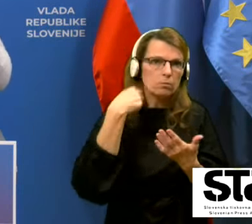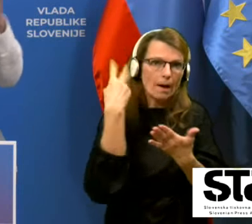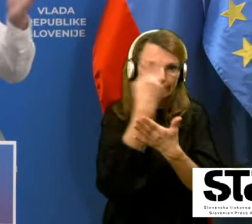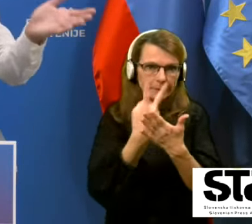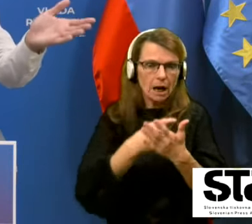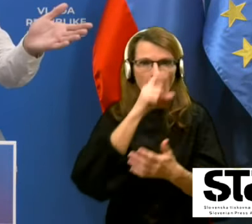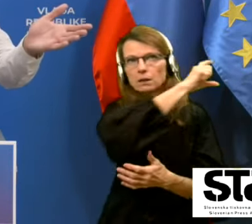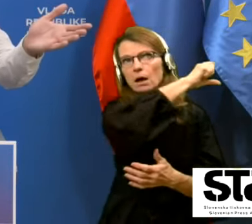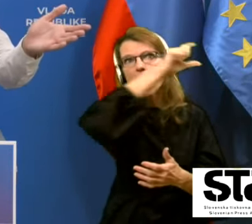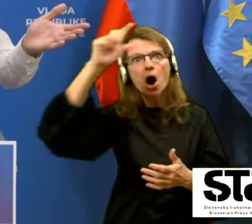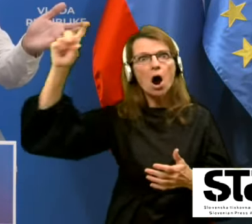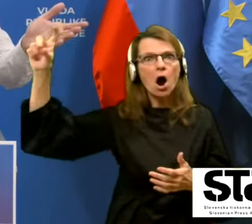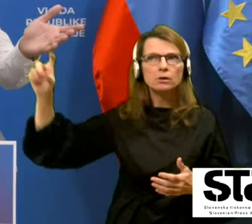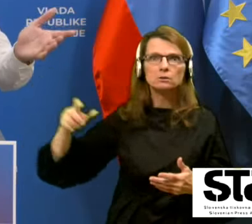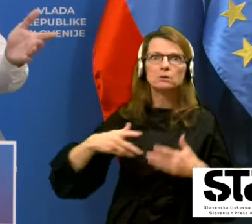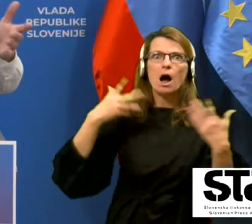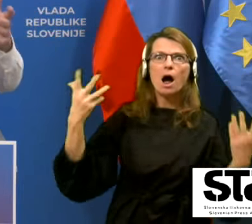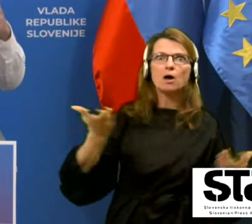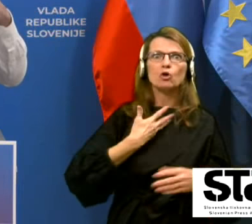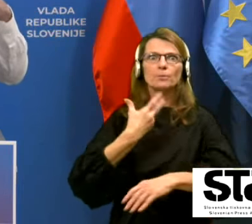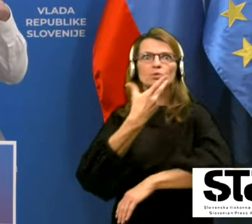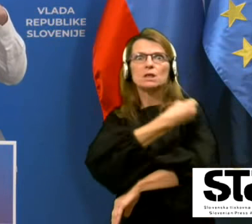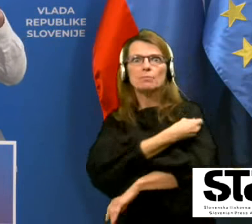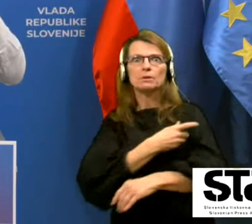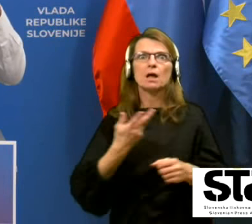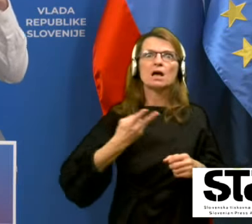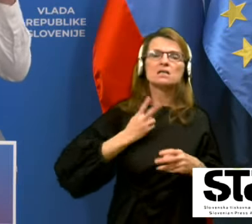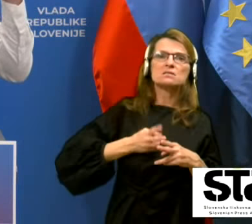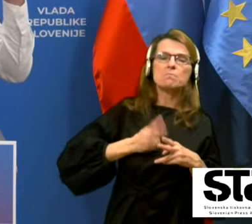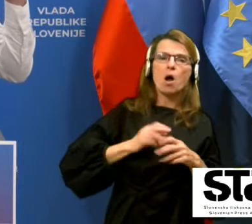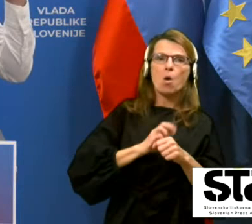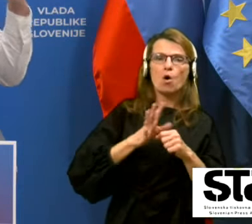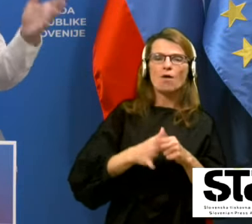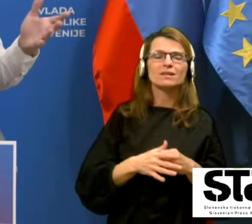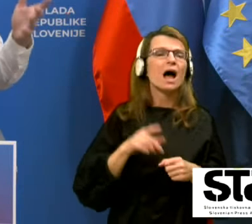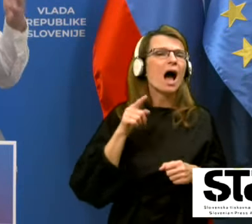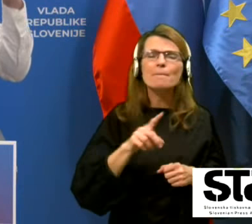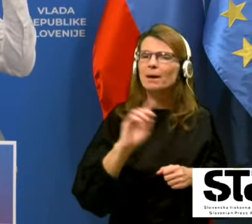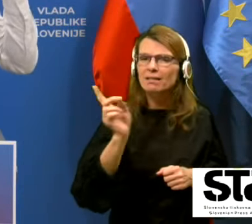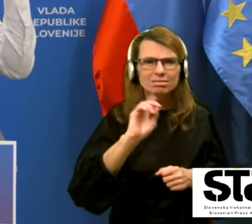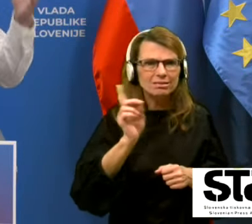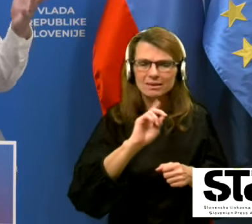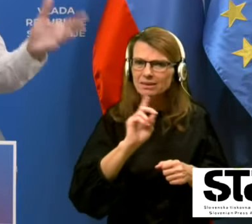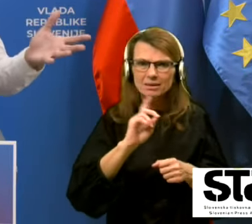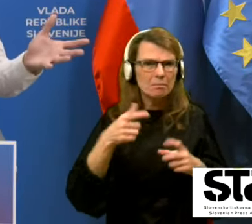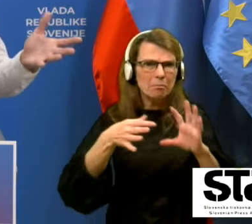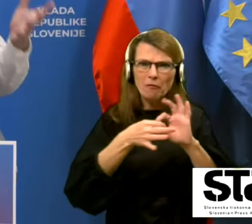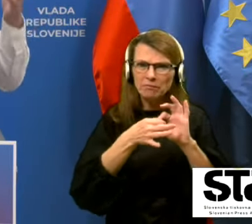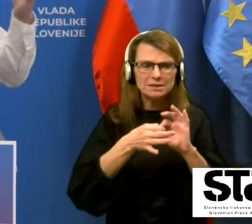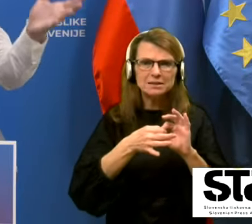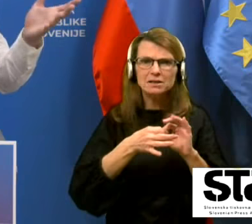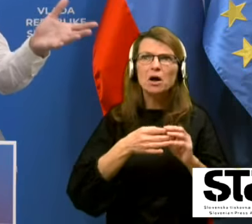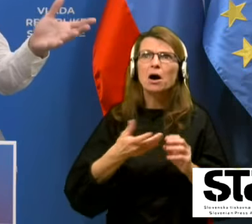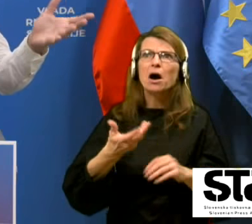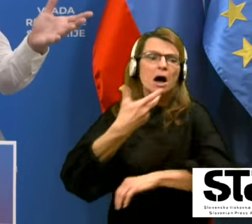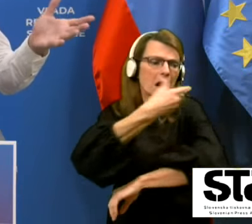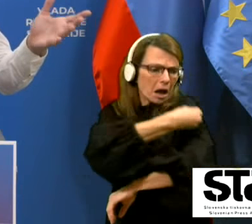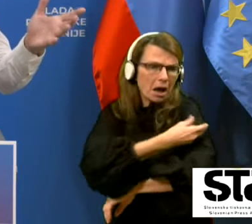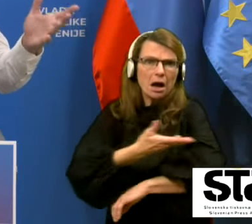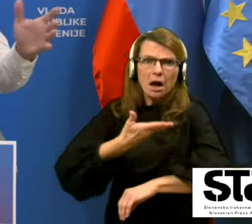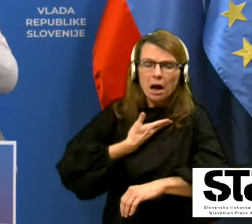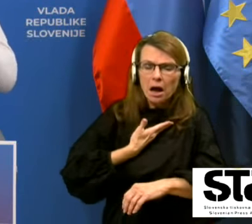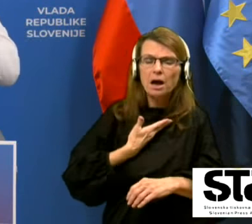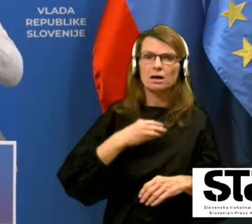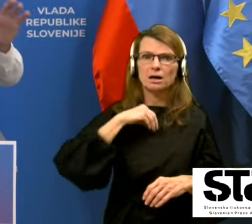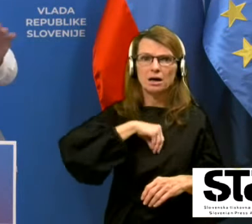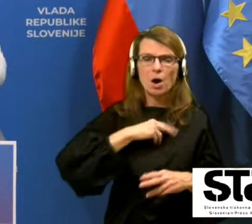lahko zgodi. Ni zagotovo zbolel zaradi cepiva, zaradi tega, ker je znanstveno nemogoče, da zboliš zaradi